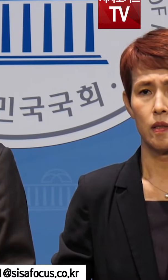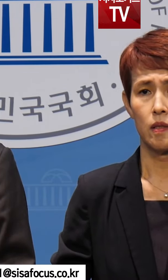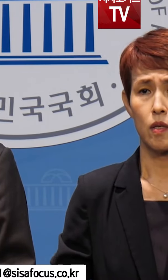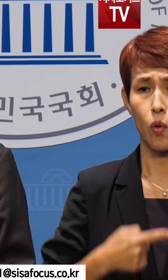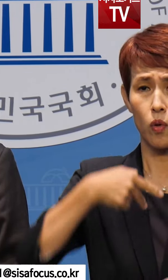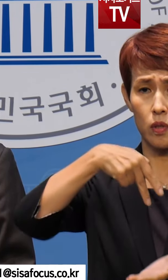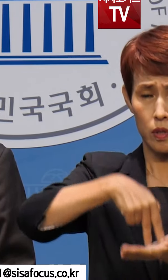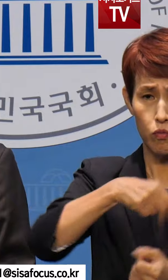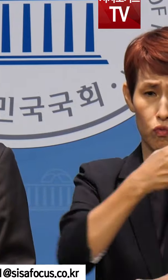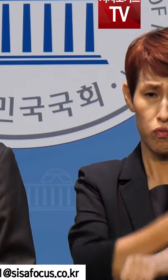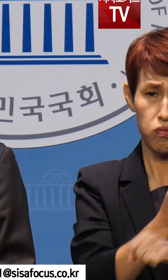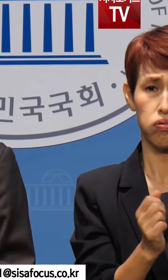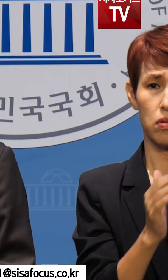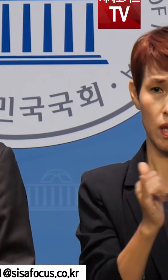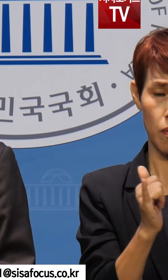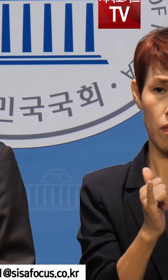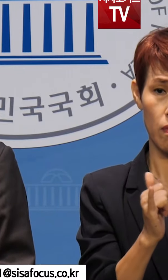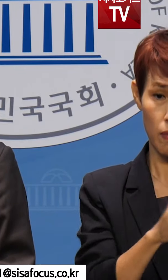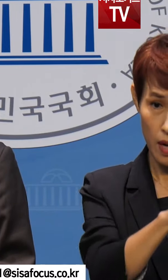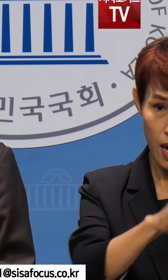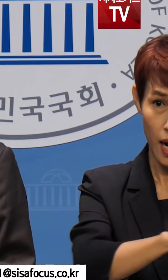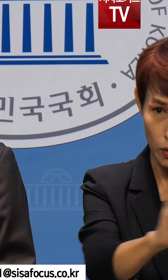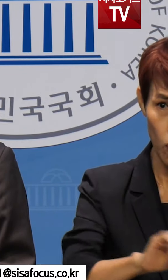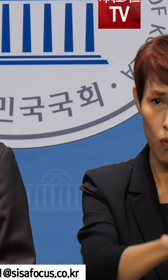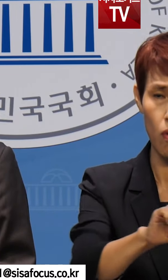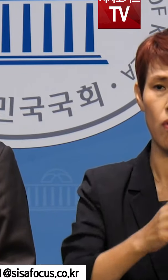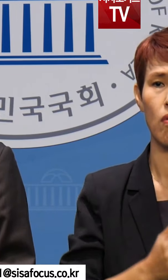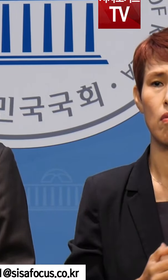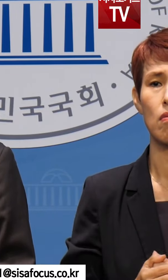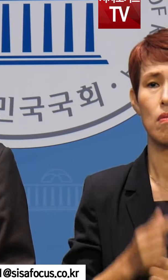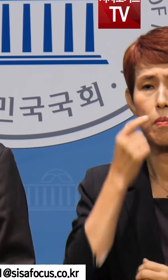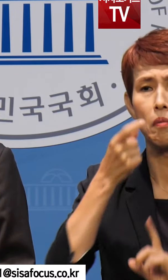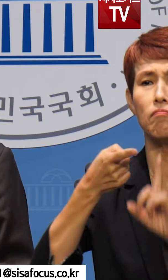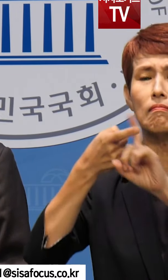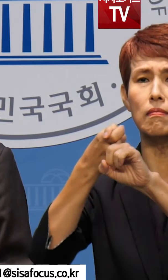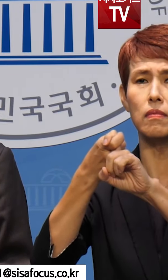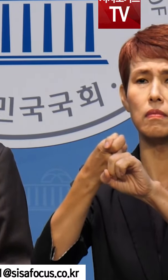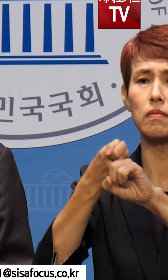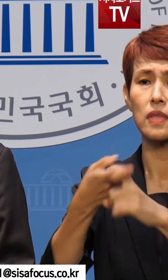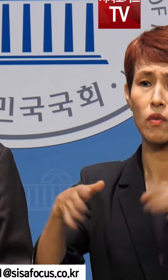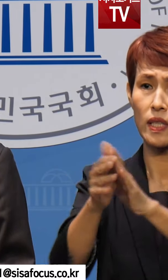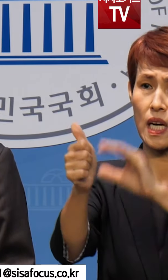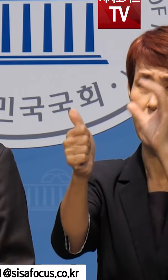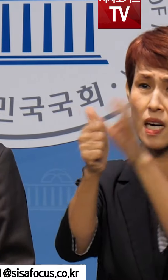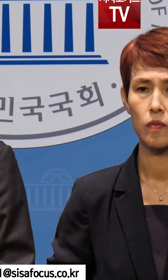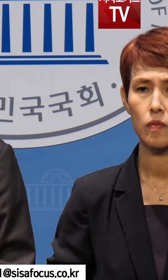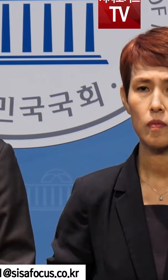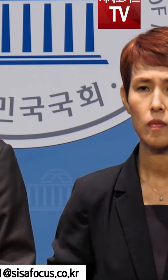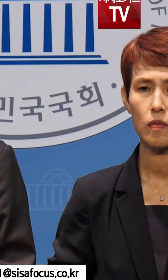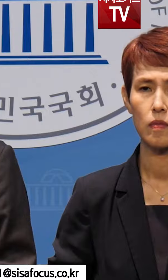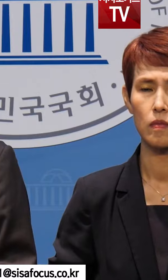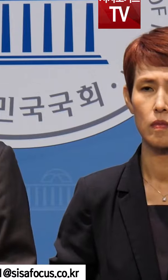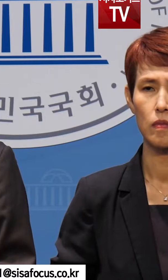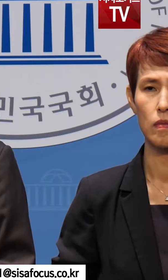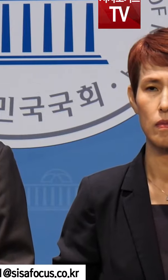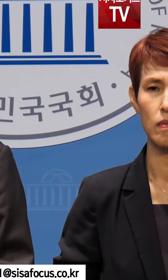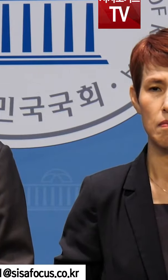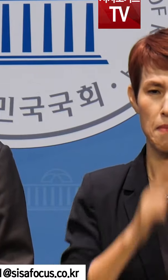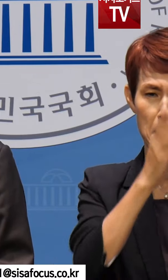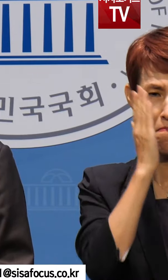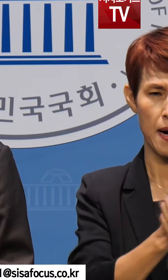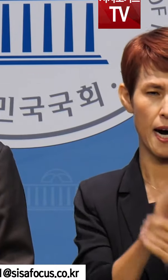독립유가족들이 친일 독립기관장을 해임하라는 말도 못합니까? 손으로